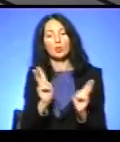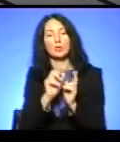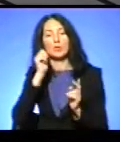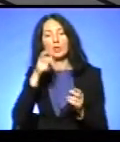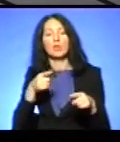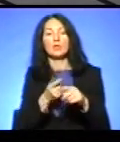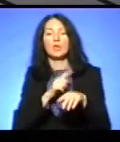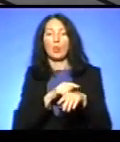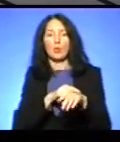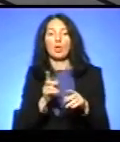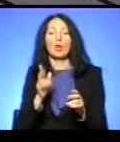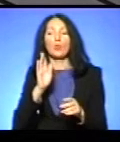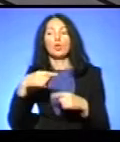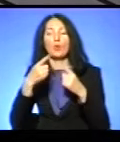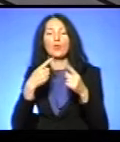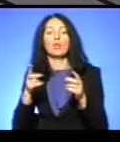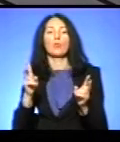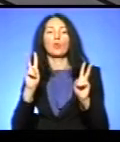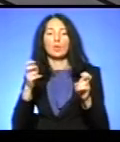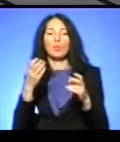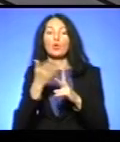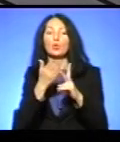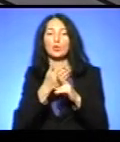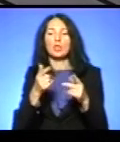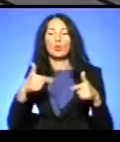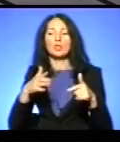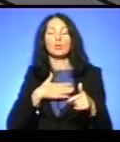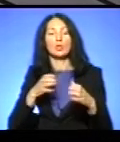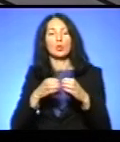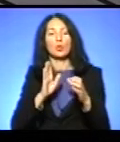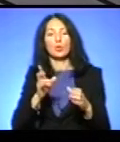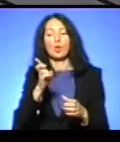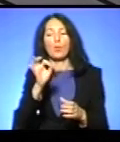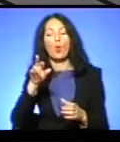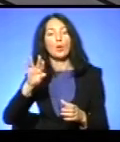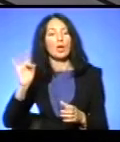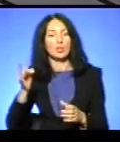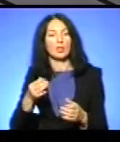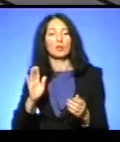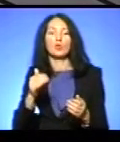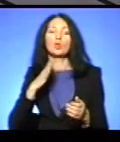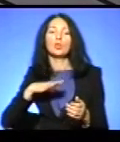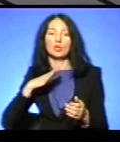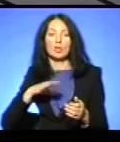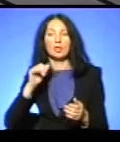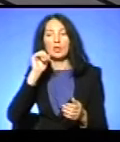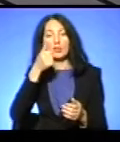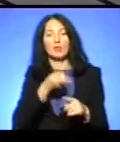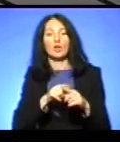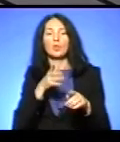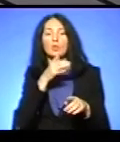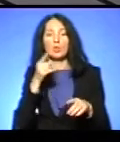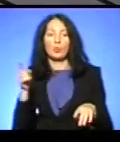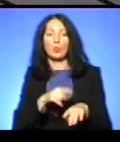про актуальну тему субсидії, гостин нашої студії буде Вадим Боярський, тож дочекайтеся завтра у цій порі.